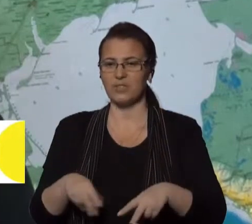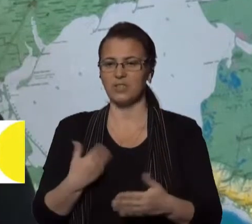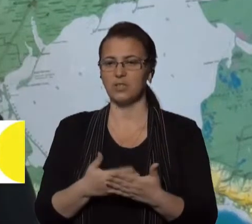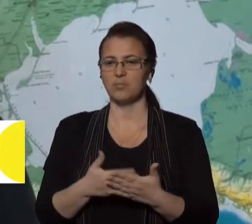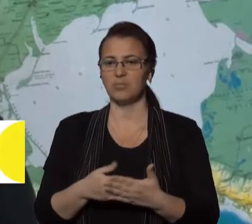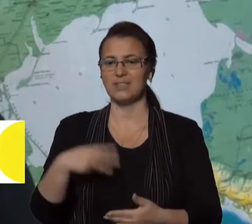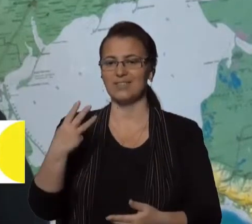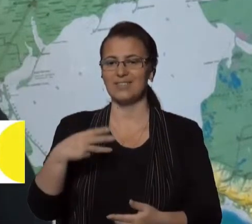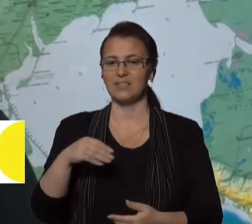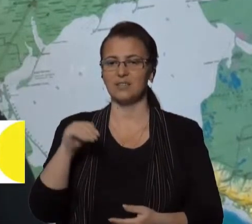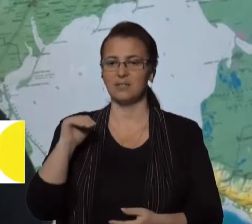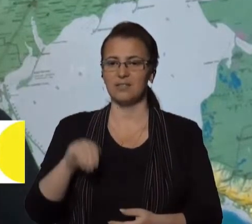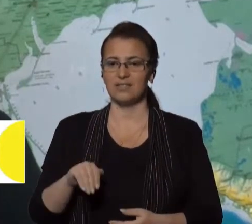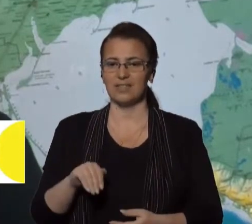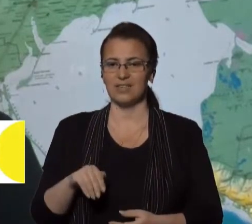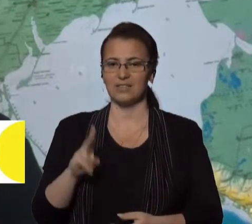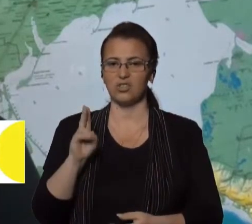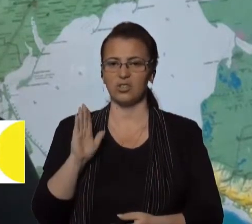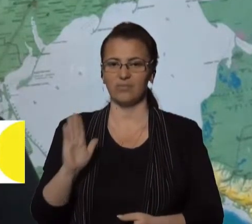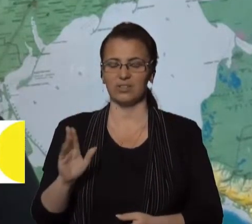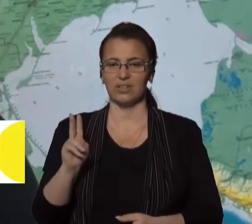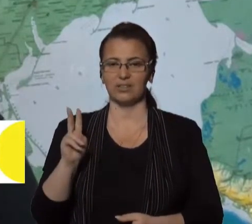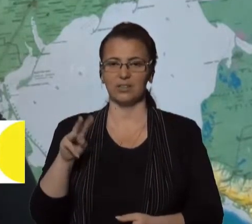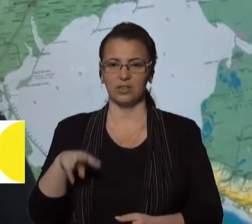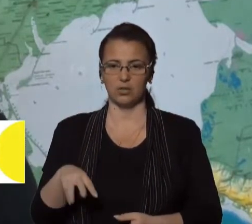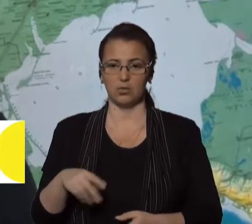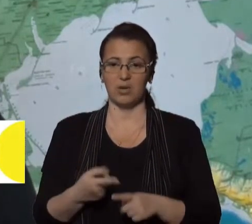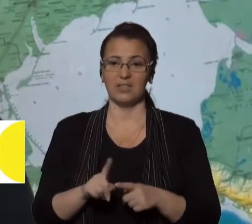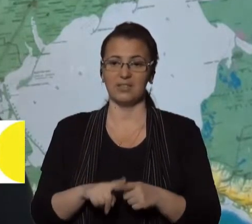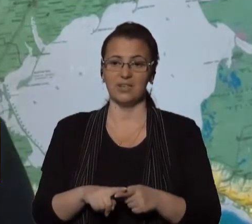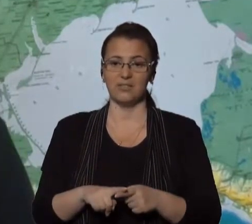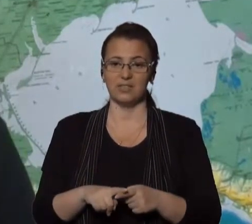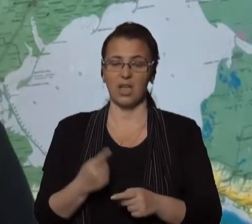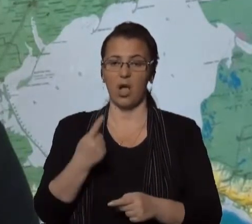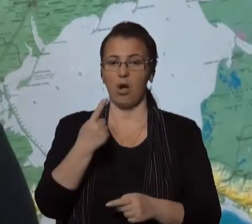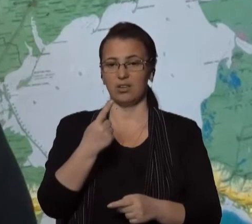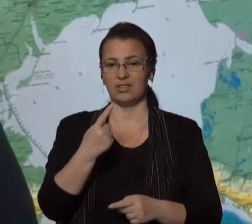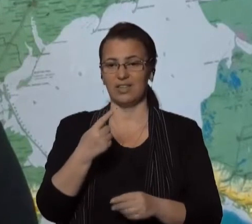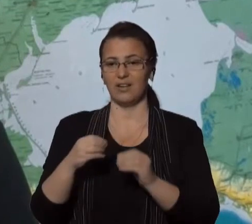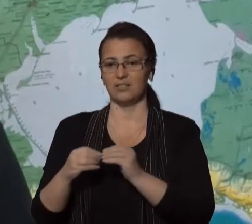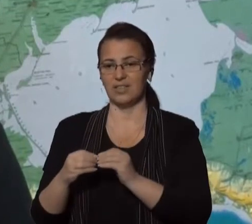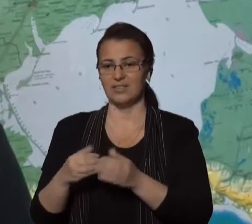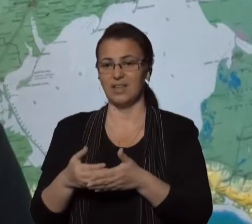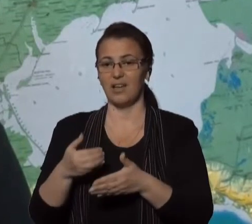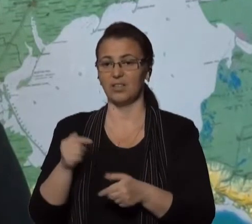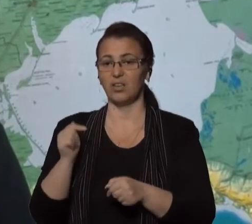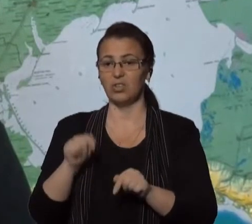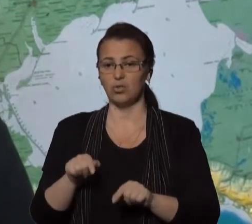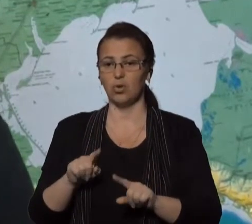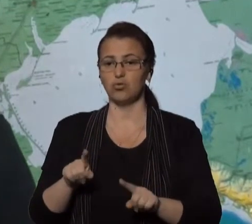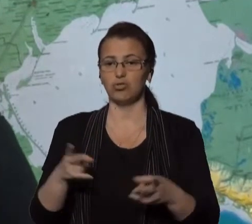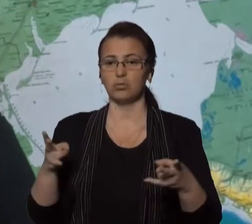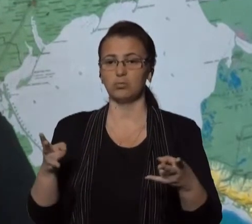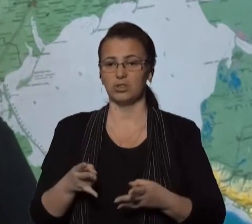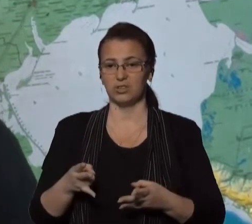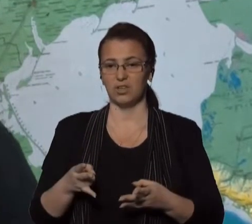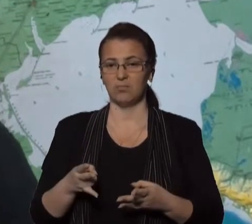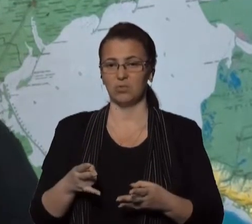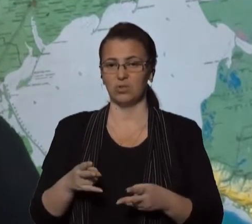тисяч квадратних кілометрів. Тобто це одна вісята від того, що потребує